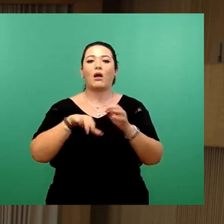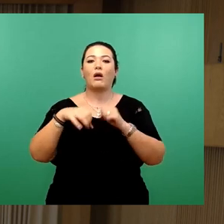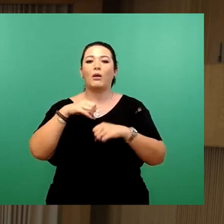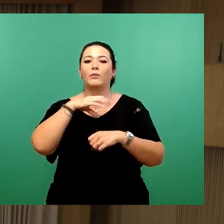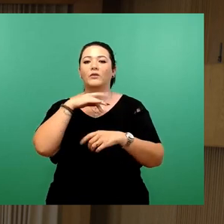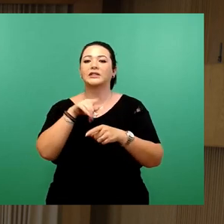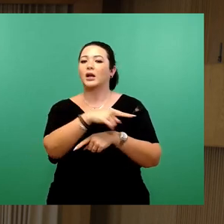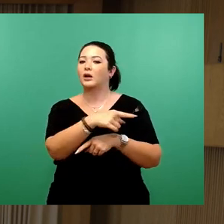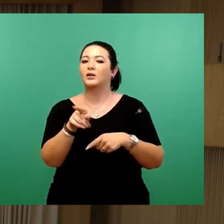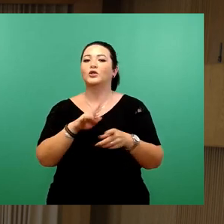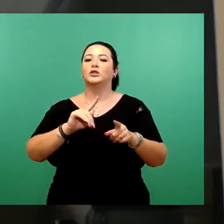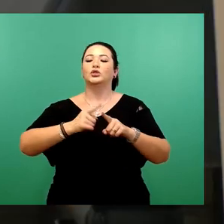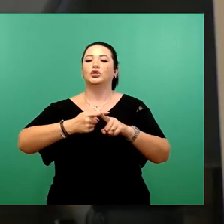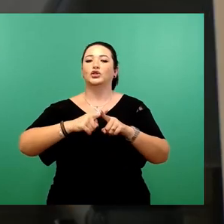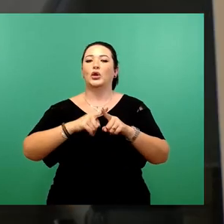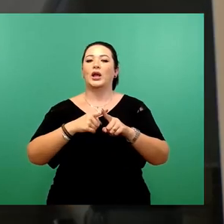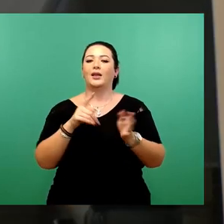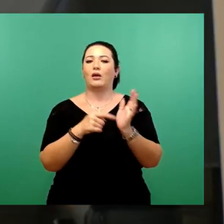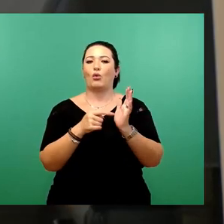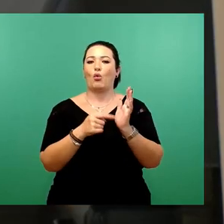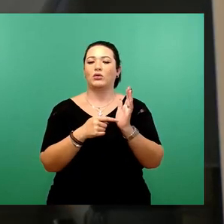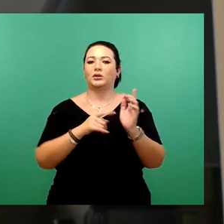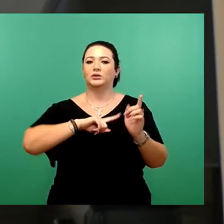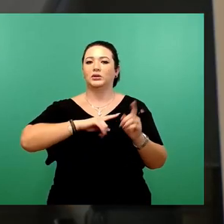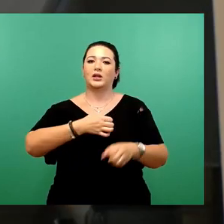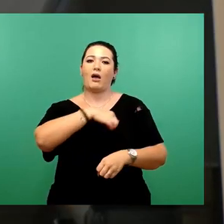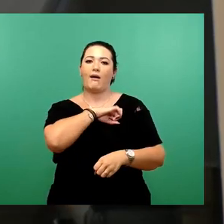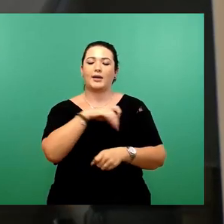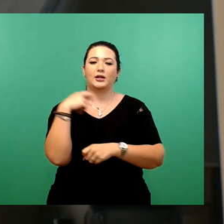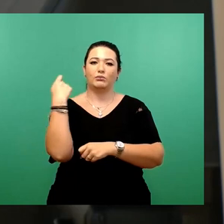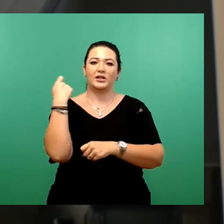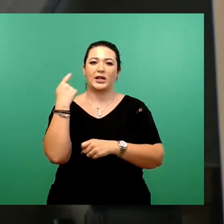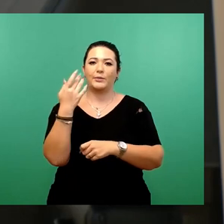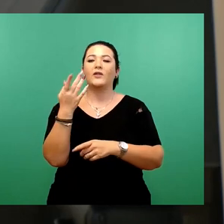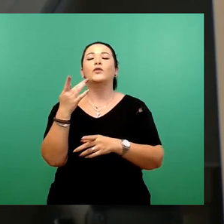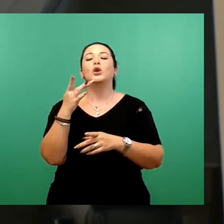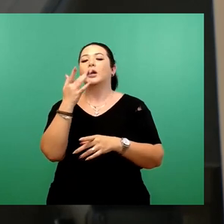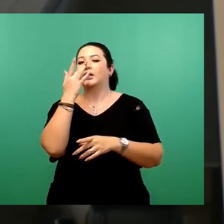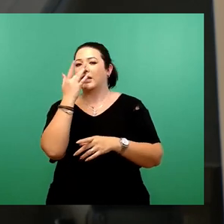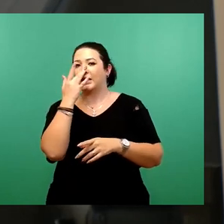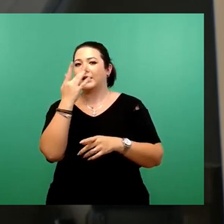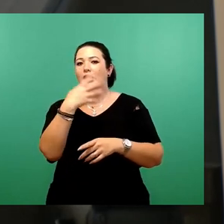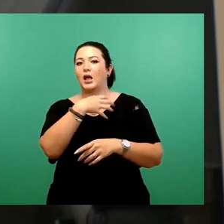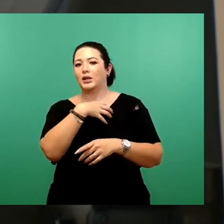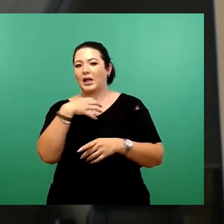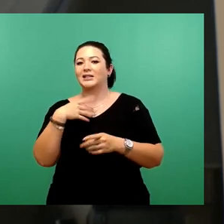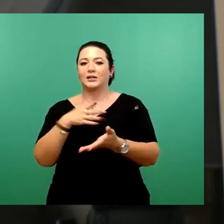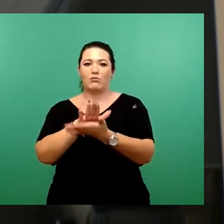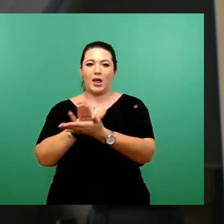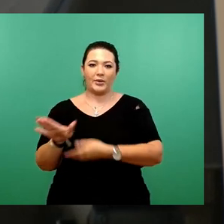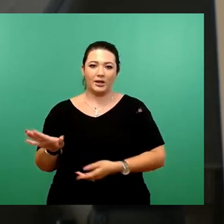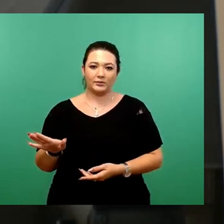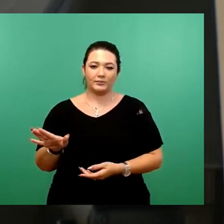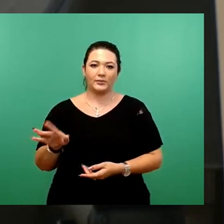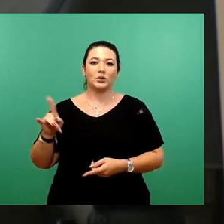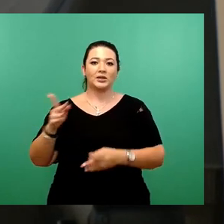steuerlichen Gründen im Eigenbetrieb Kindertageseinrichtung Dresden gehalten. Die Entscheidung dazu hat